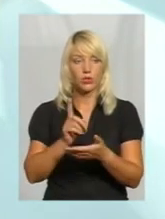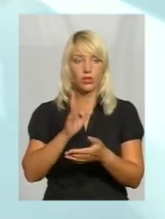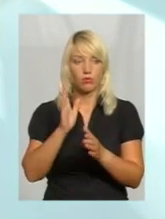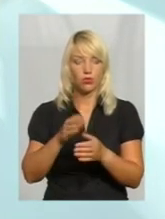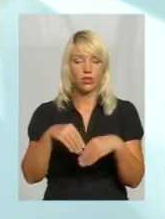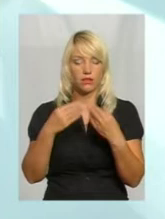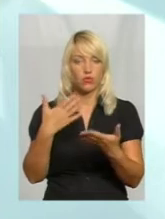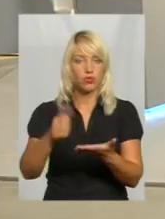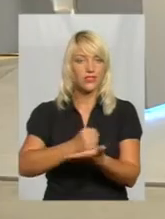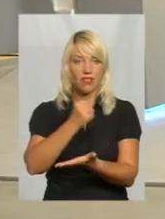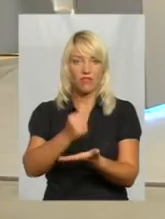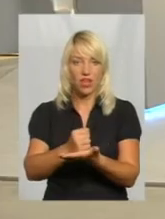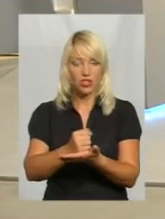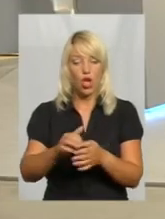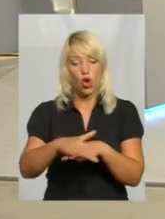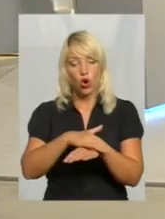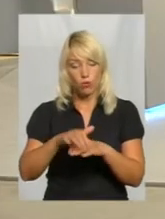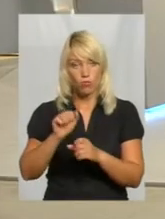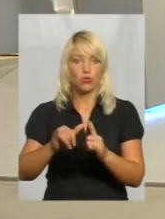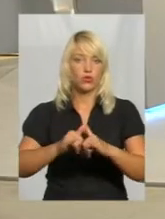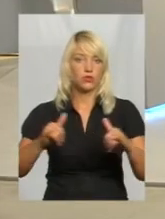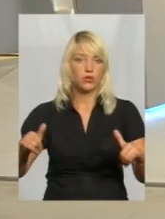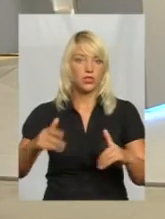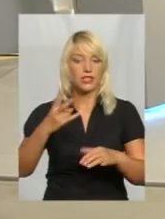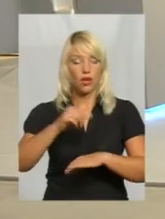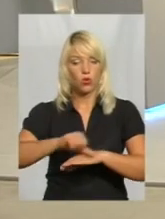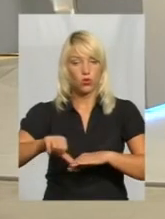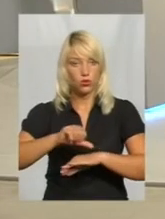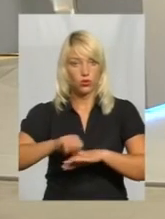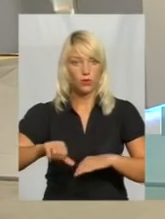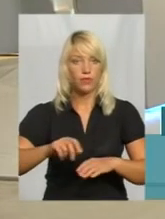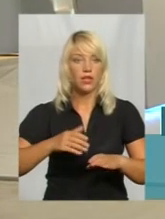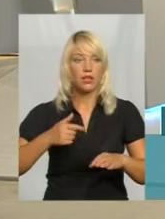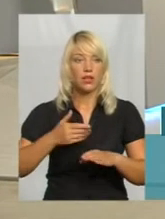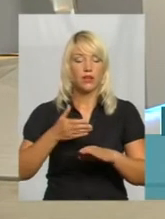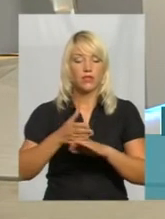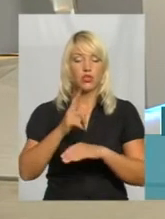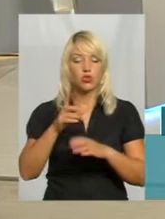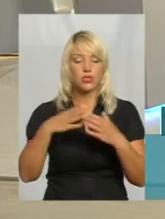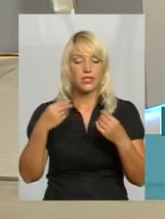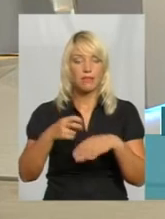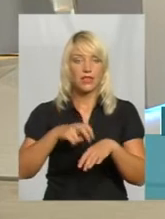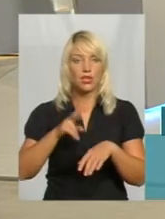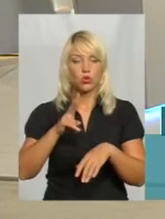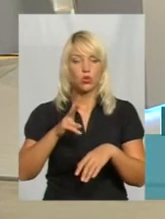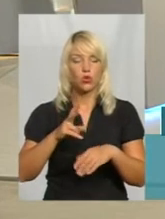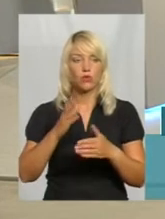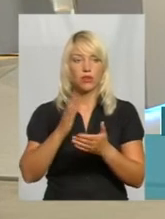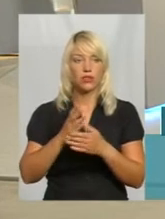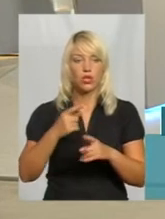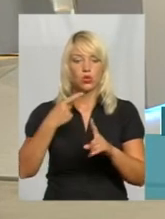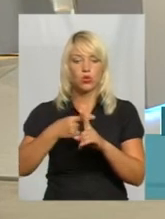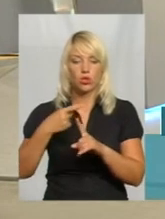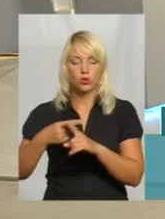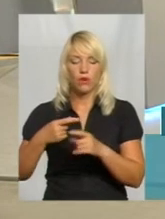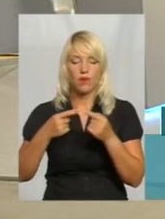вони затверджені. Але громада може йти. За кордоном ми відвідували, що сімейні лікарі, які володіють додатковими методами